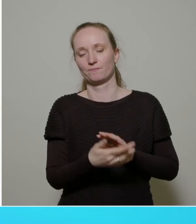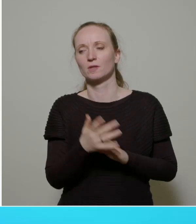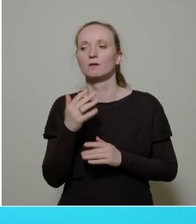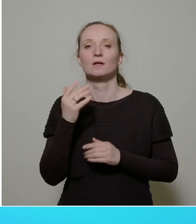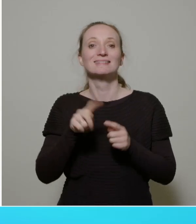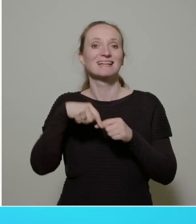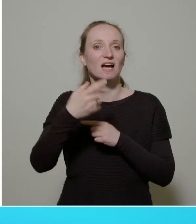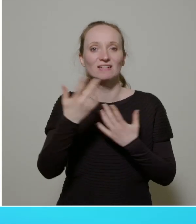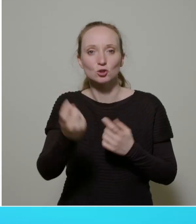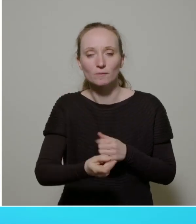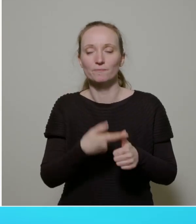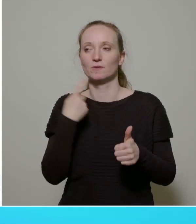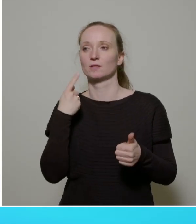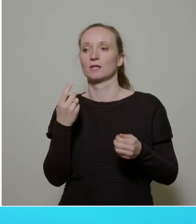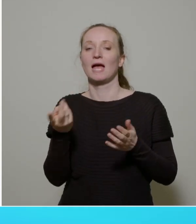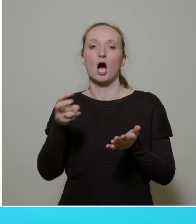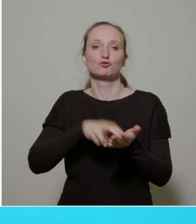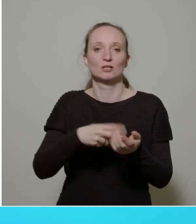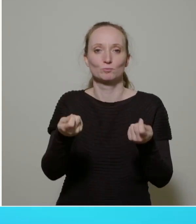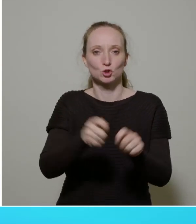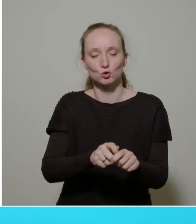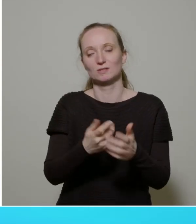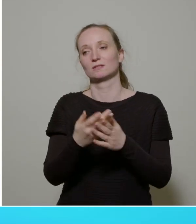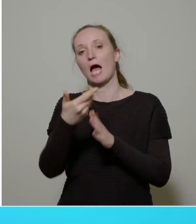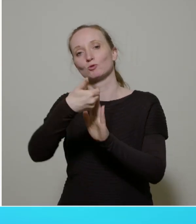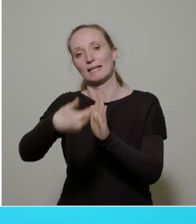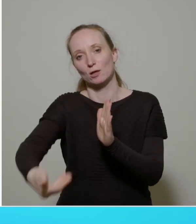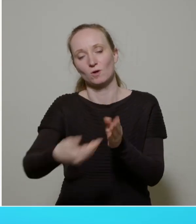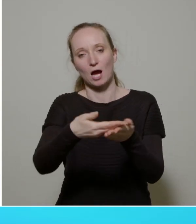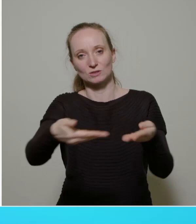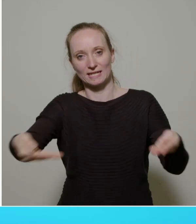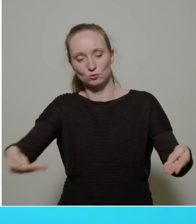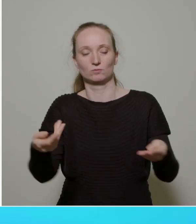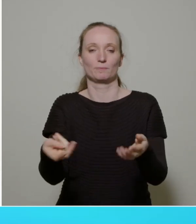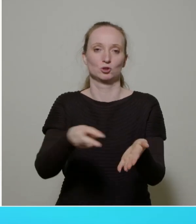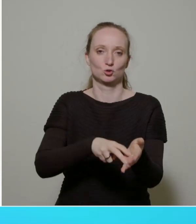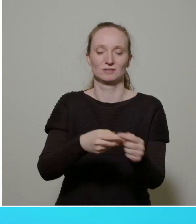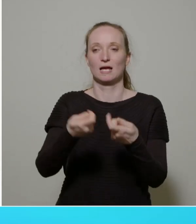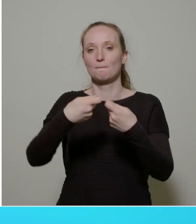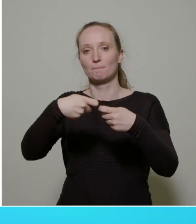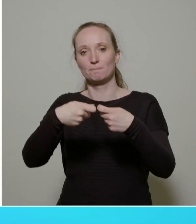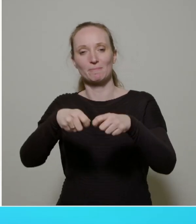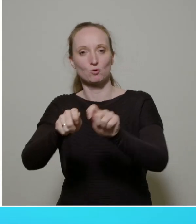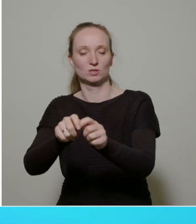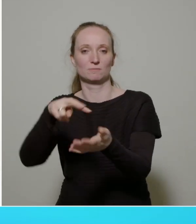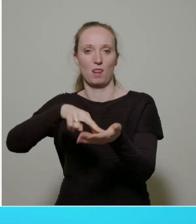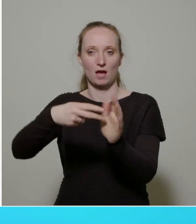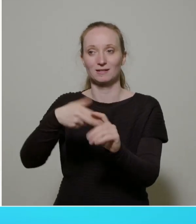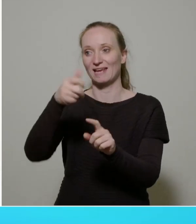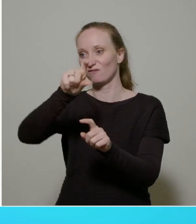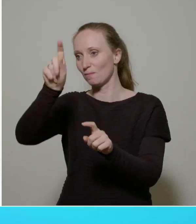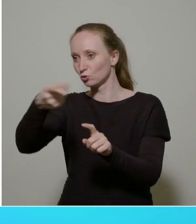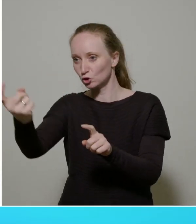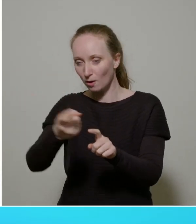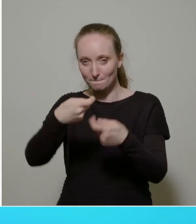anderen Stelle gemacht, es gibt einen Auslegungsbeschluss, gibt einen Abwägungsbeschluss, da wird der Bebauungsplan beschlossen, da muss auch einer herkommen und bauen und so